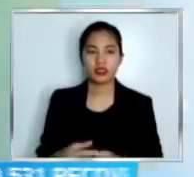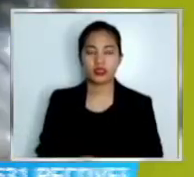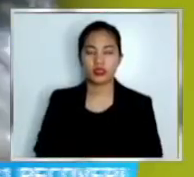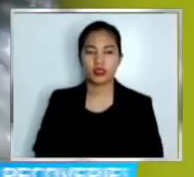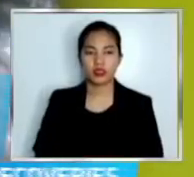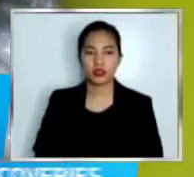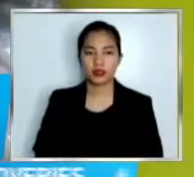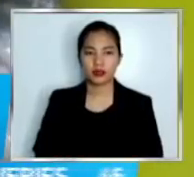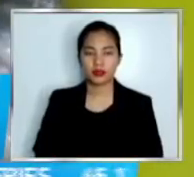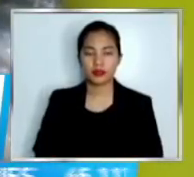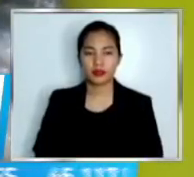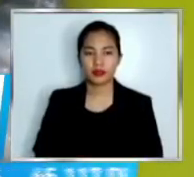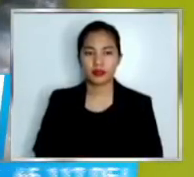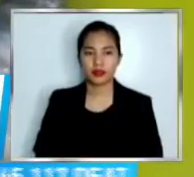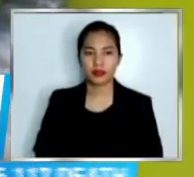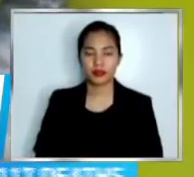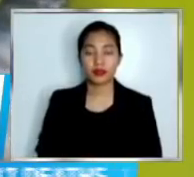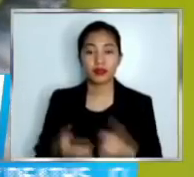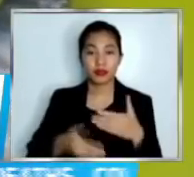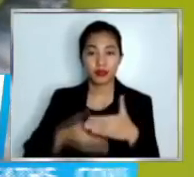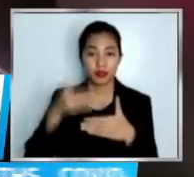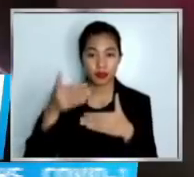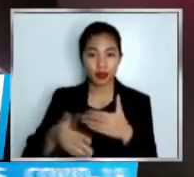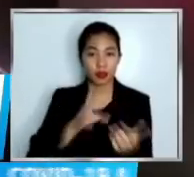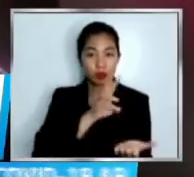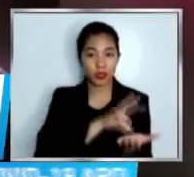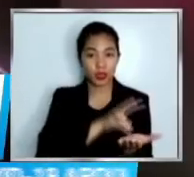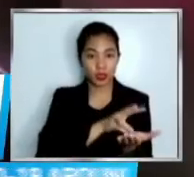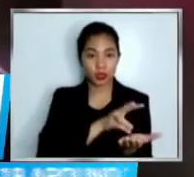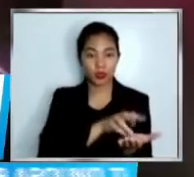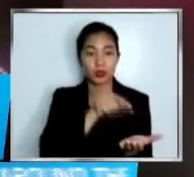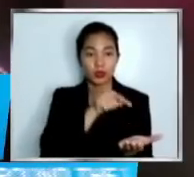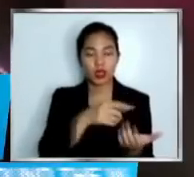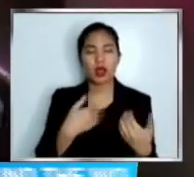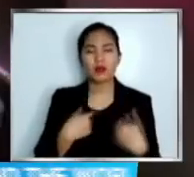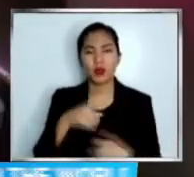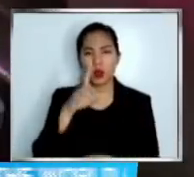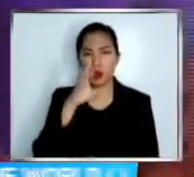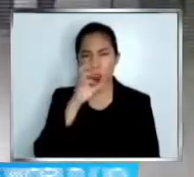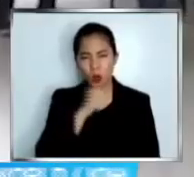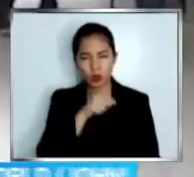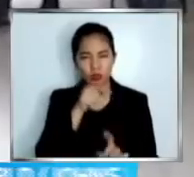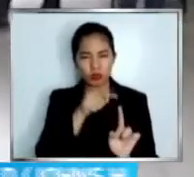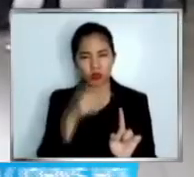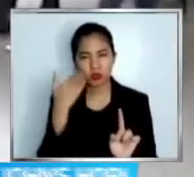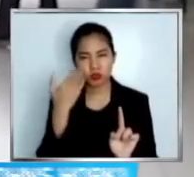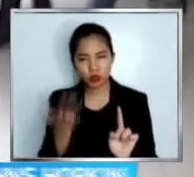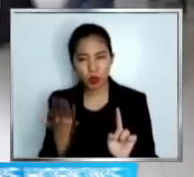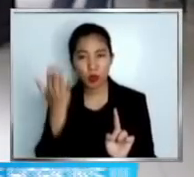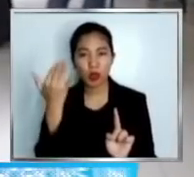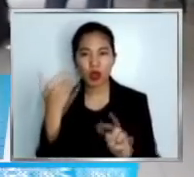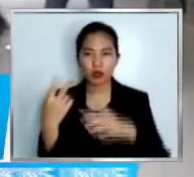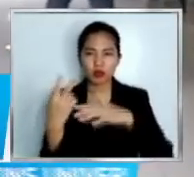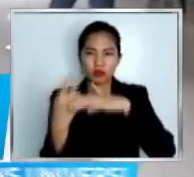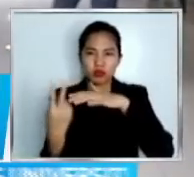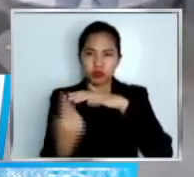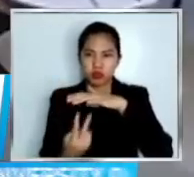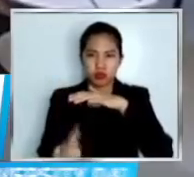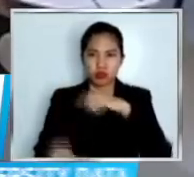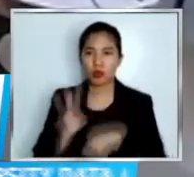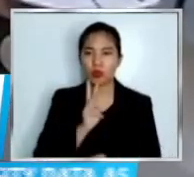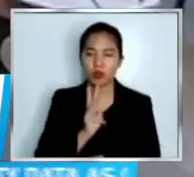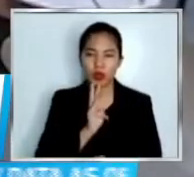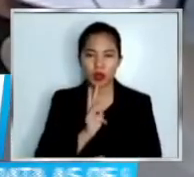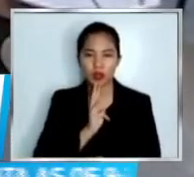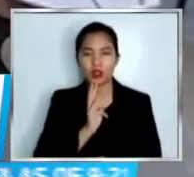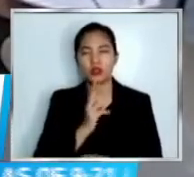Sa bayan ng Sigma isang matandang 67 anyos ang namatay matapos malunod. Sa Bacolod City i-buluntaryo na rin ang